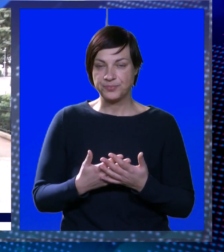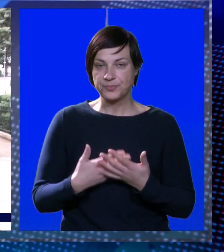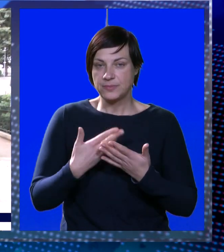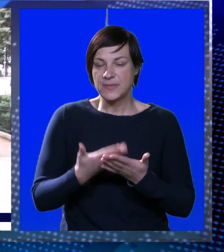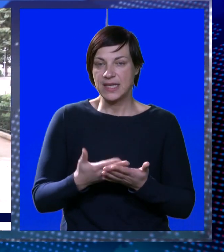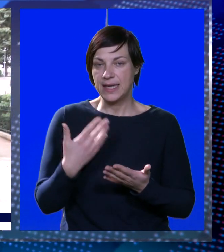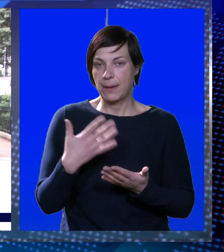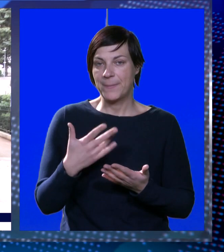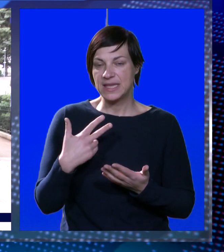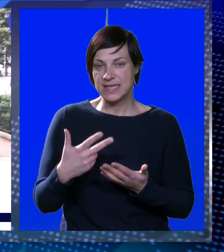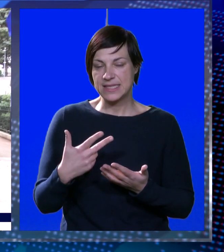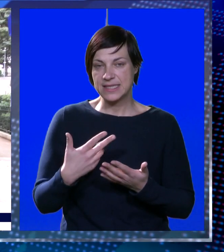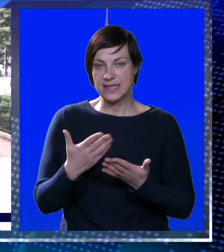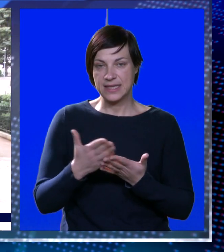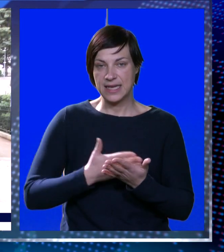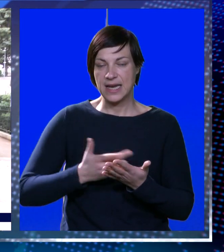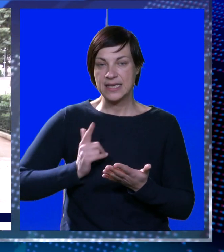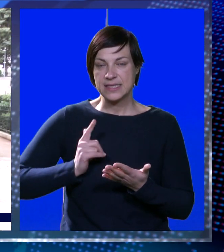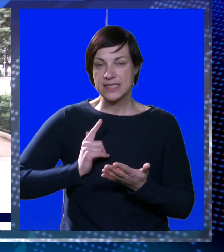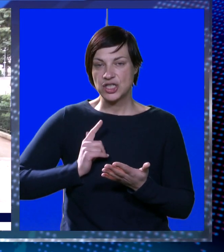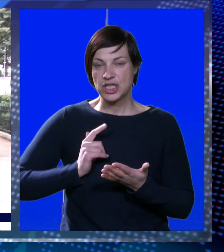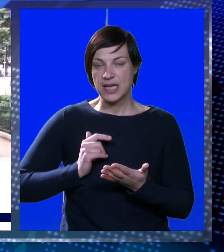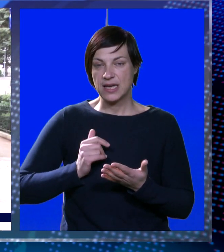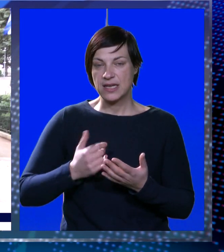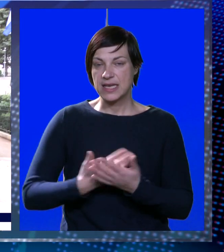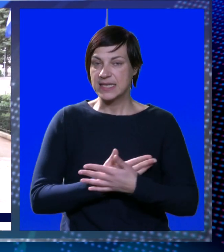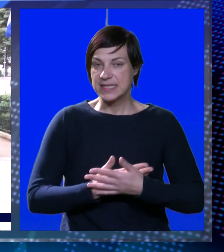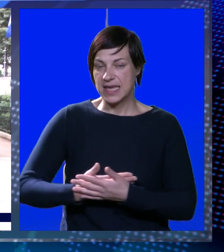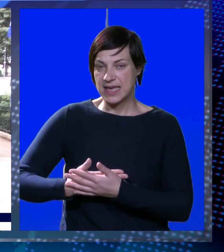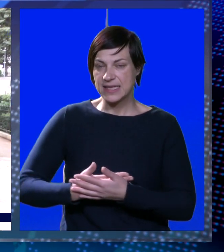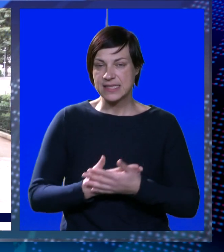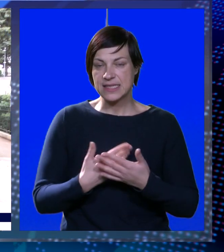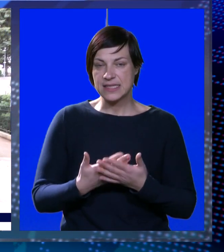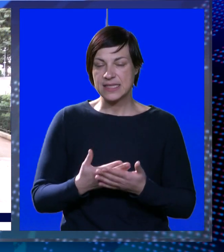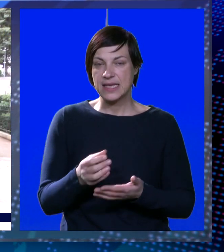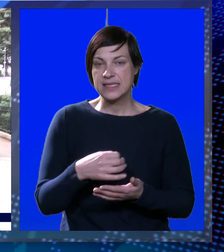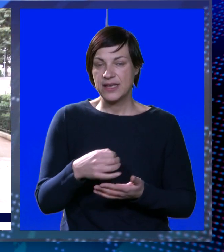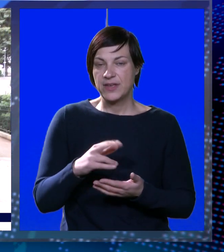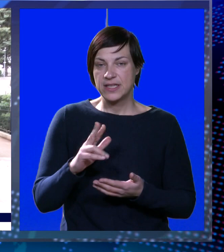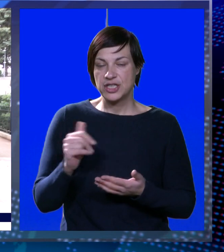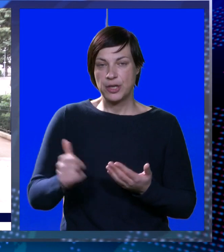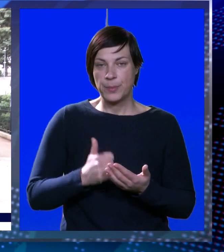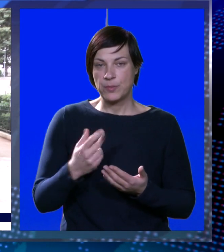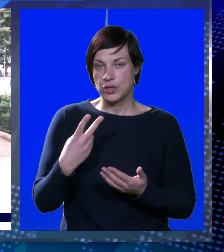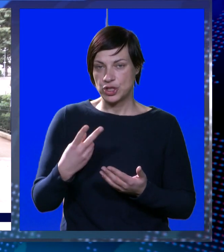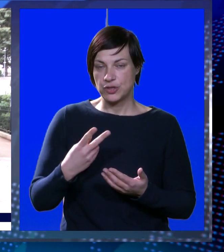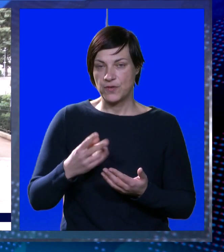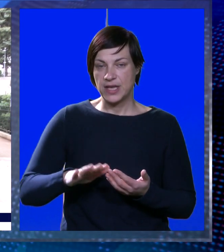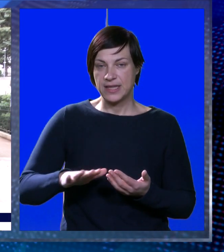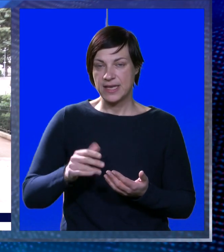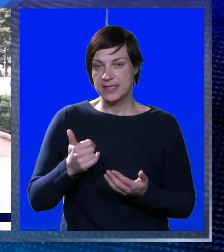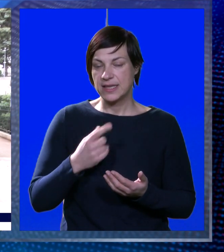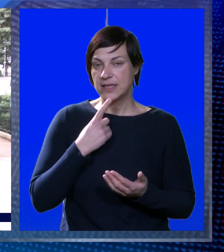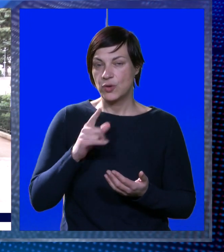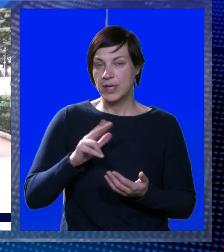Njih 53 je na listi čekanja za Jaslice, na listi čekanja za Vrtić imamo još dvoje